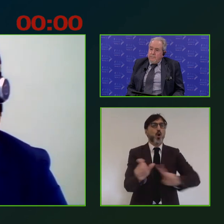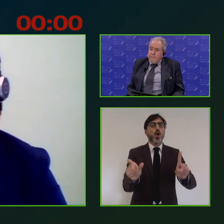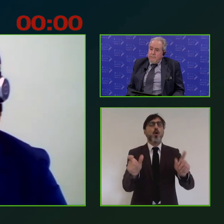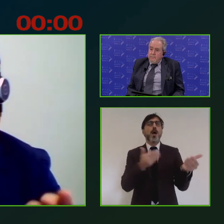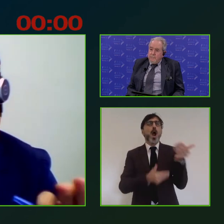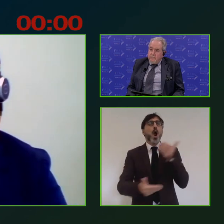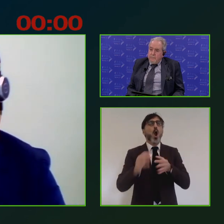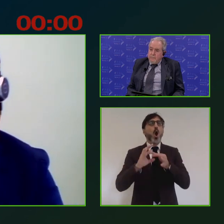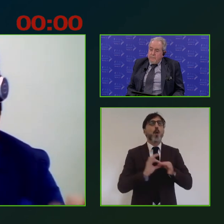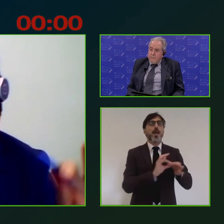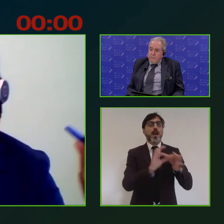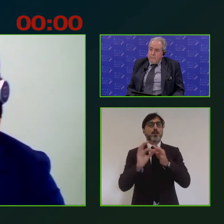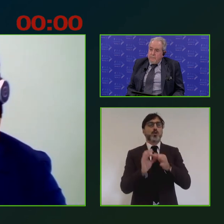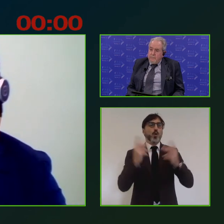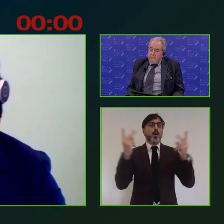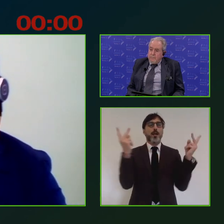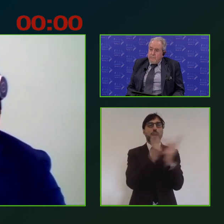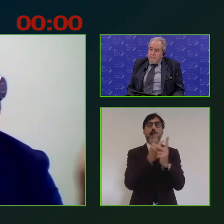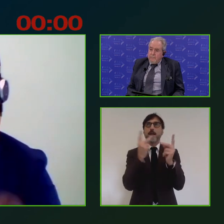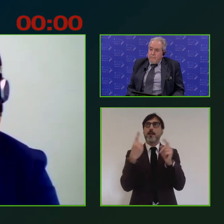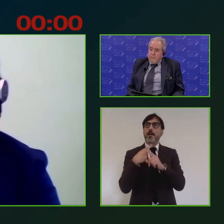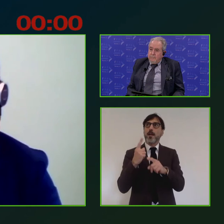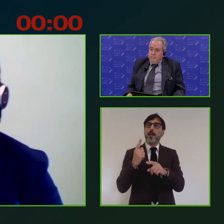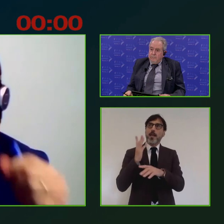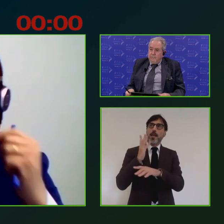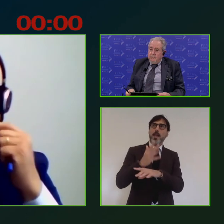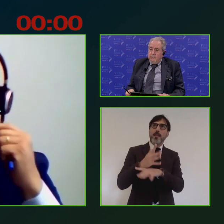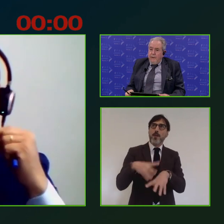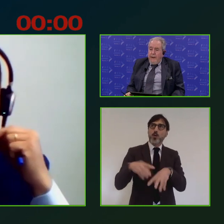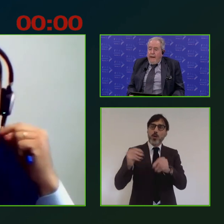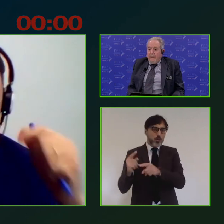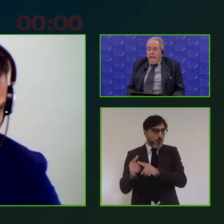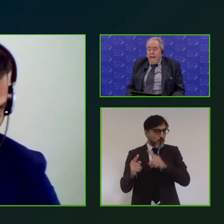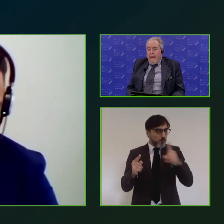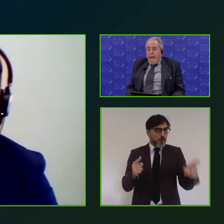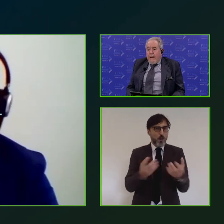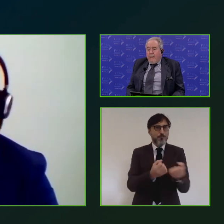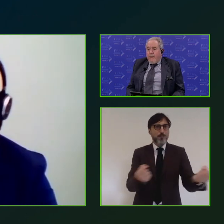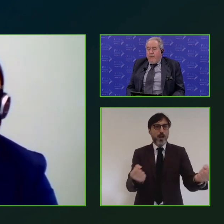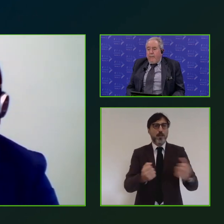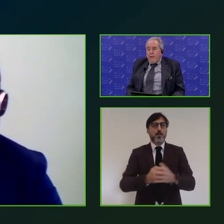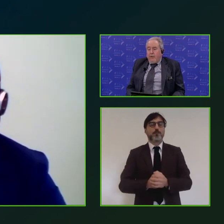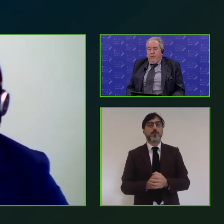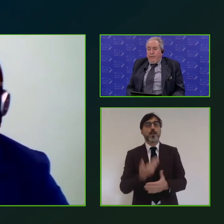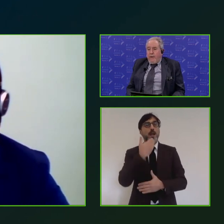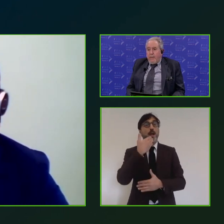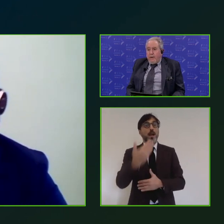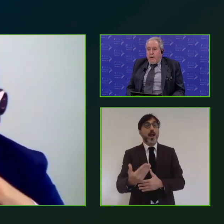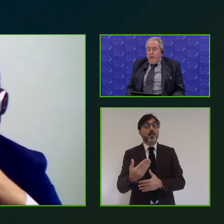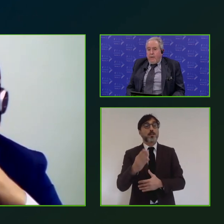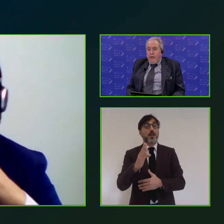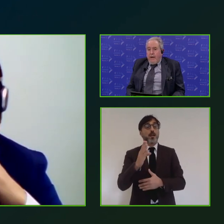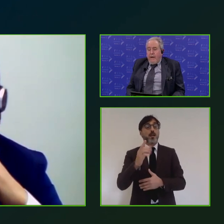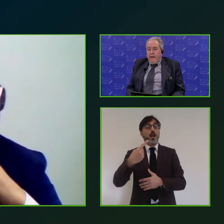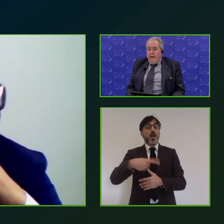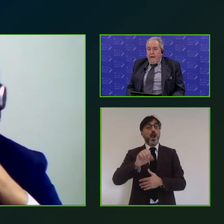reale dall'immaginare l'intervento fino alla sua attuazione pratica grazie ad Alberto Gambescia sono perfettamente